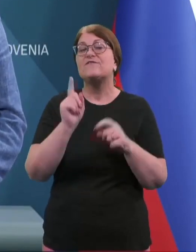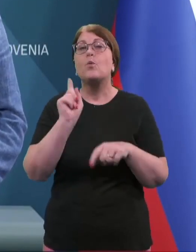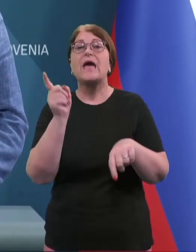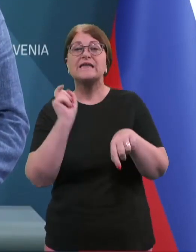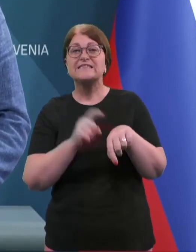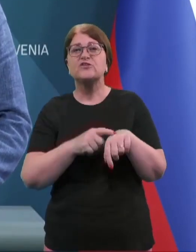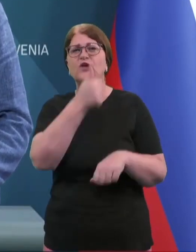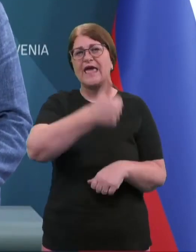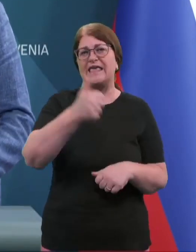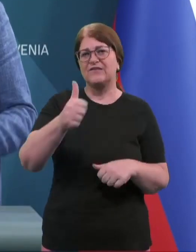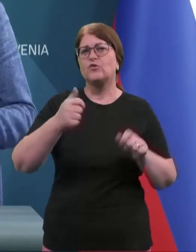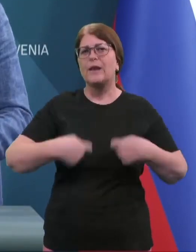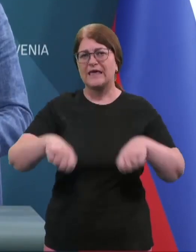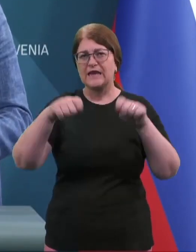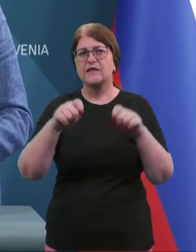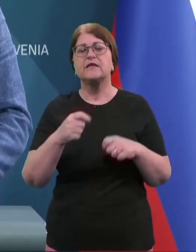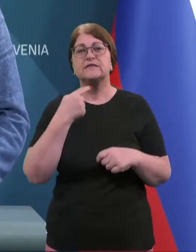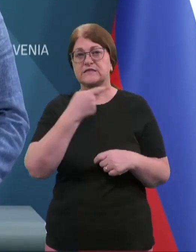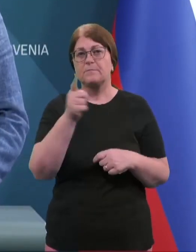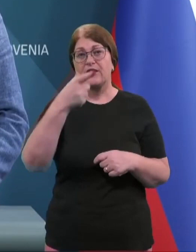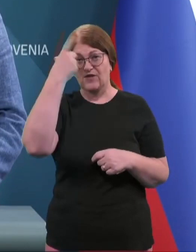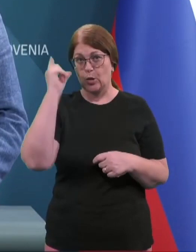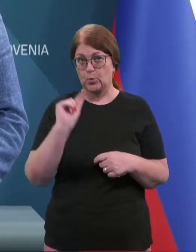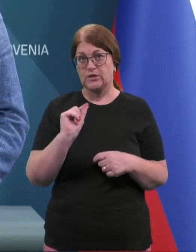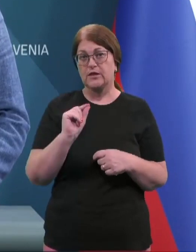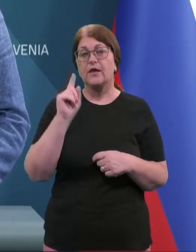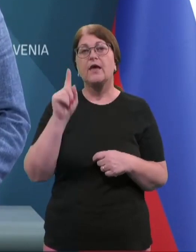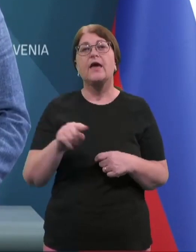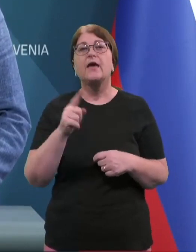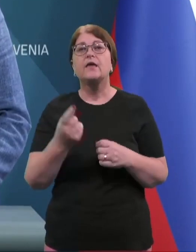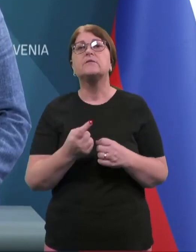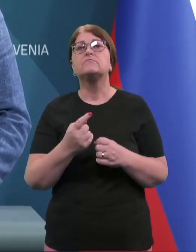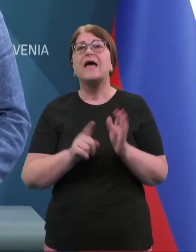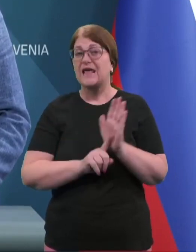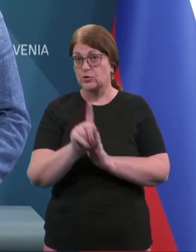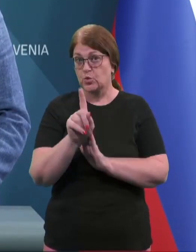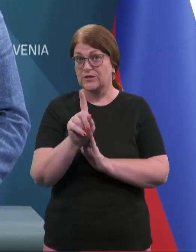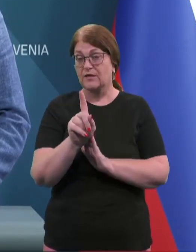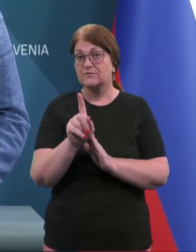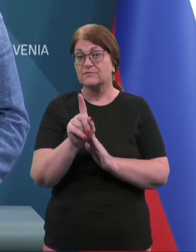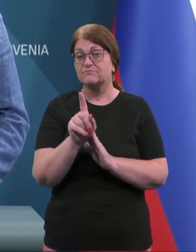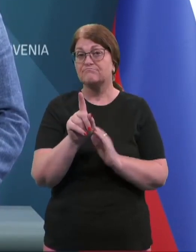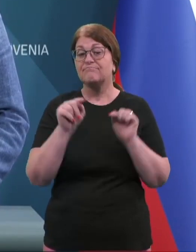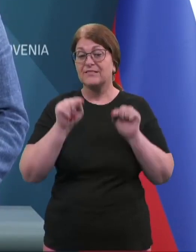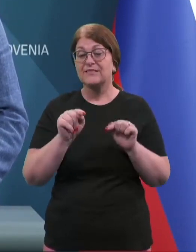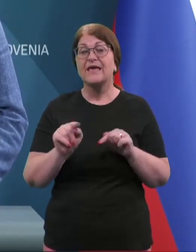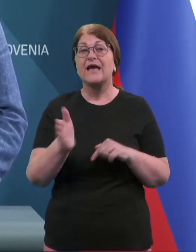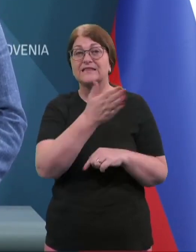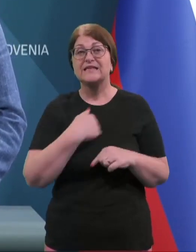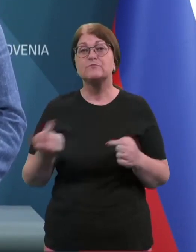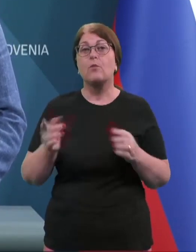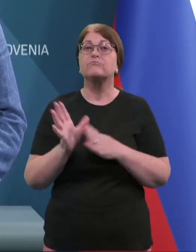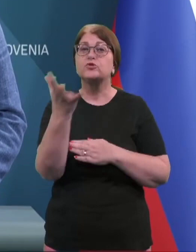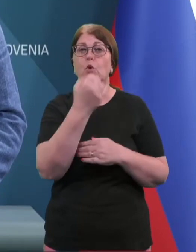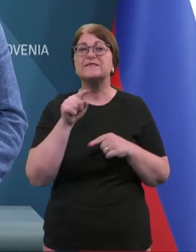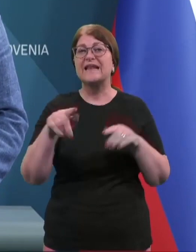tiče individualnih graden, se pravi ljudi in plot tega, da smo prišli do tega interventnega